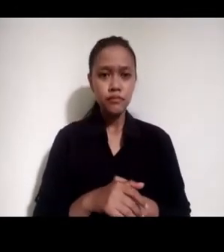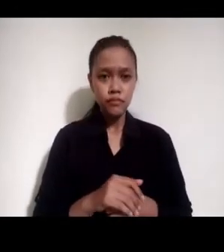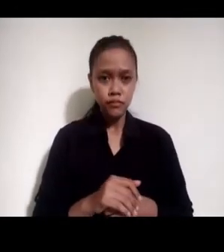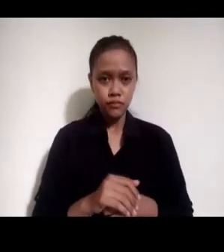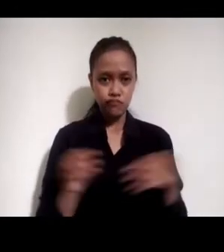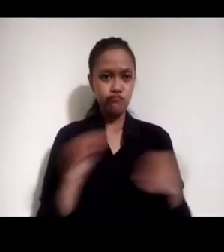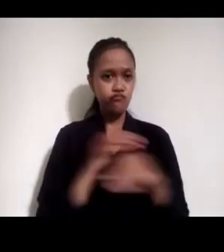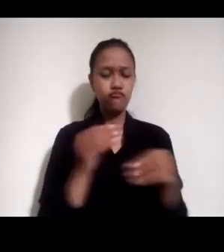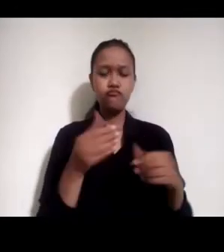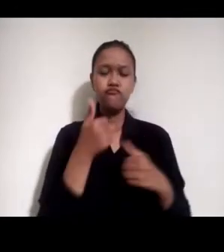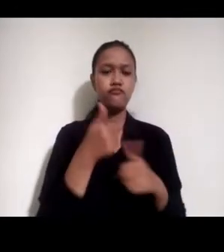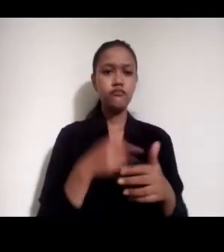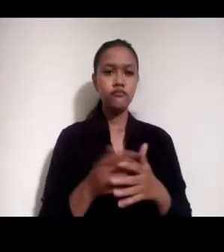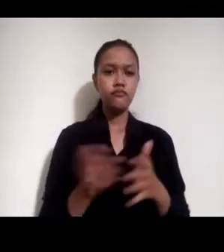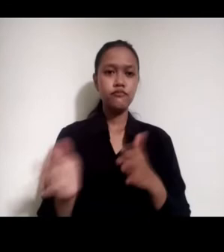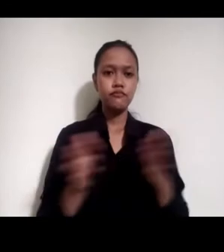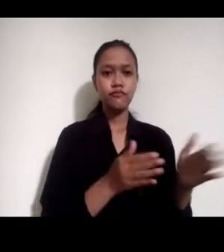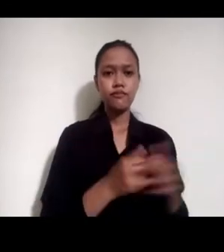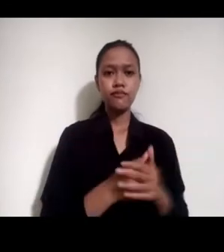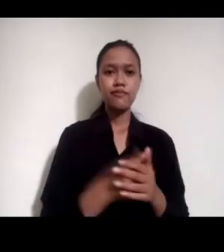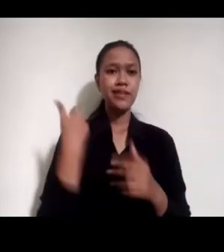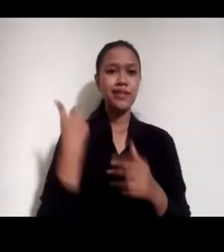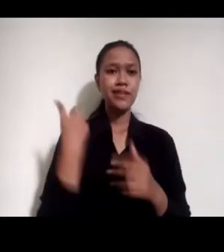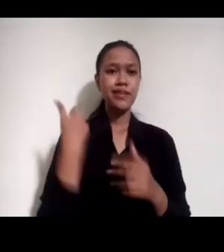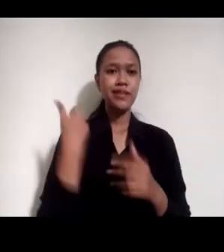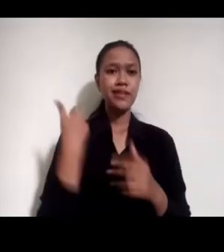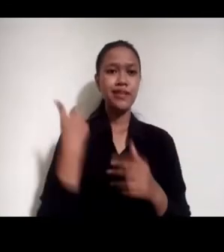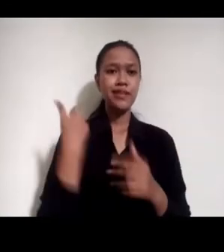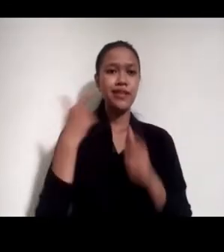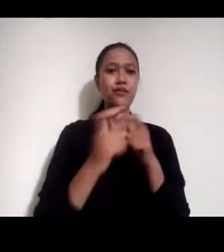Prosesnya Ini tadi Yang aku Sudah Sebutkan Tadi Di awal